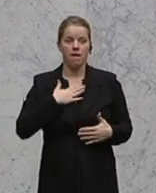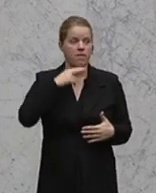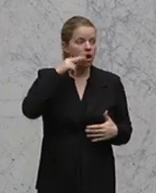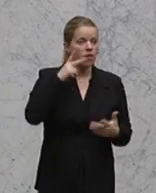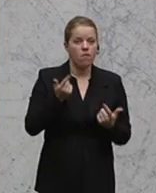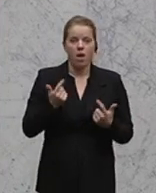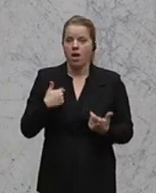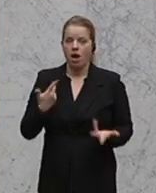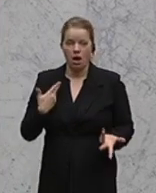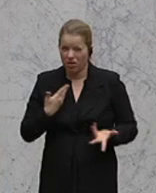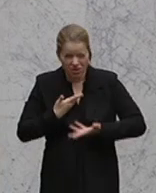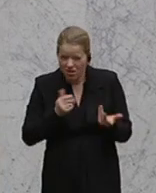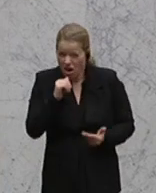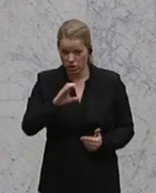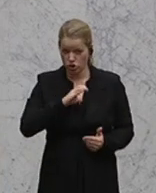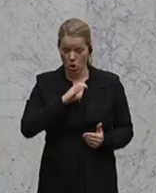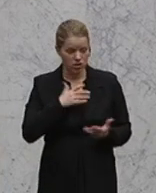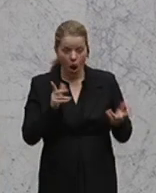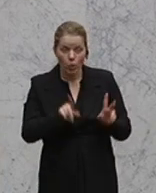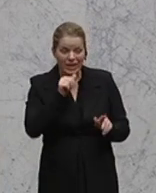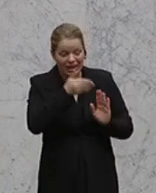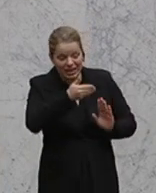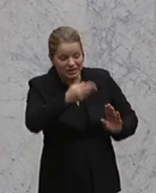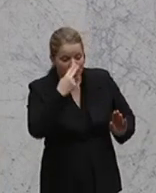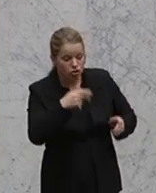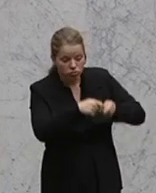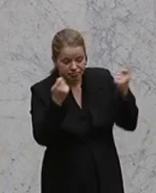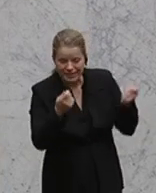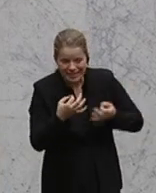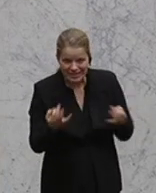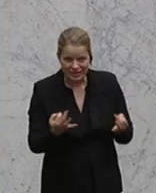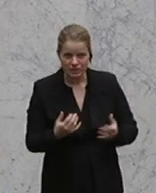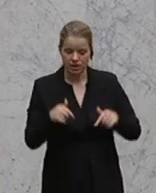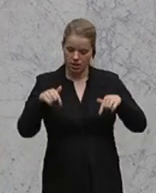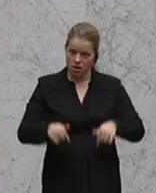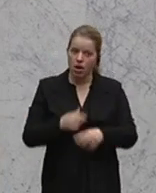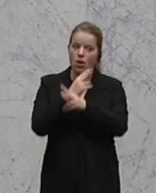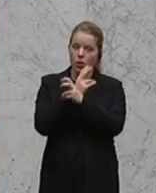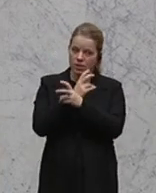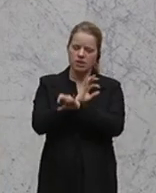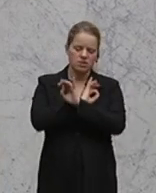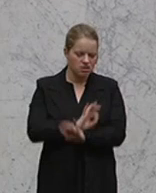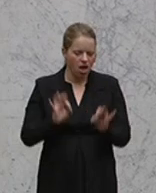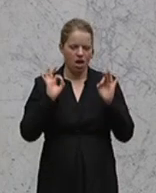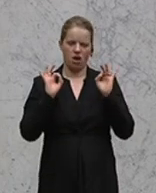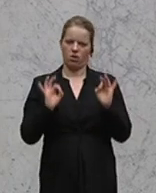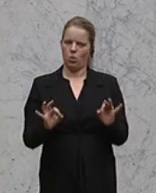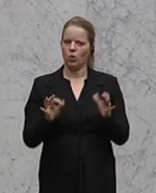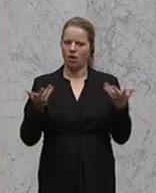wo komme ich her. Wir regeln das hier in Österreich auf eine sehr, sehr gute Art und Weise.